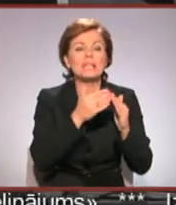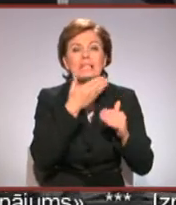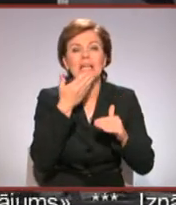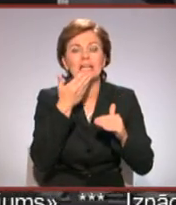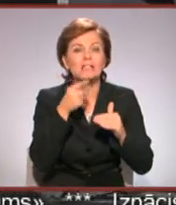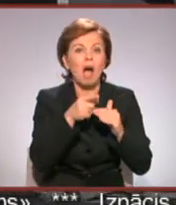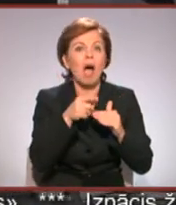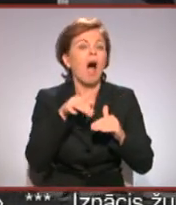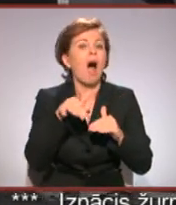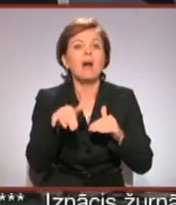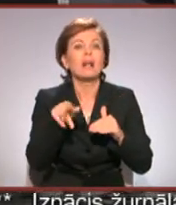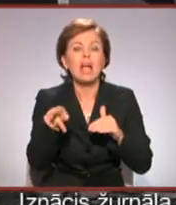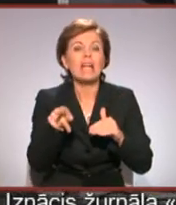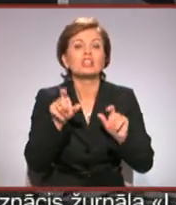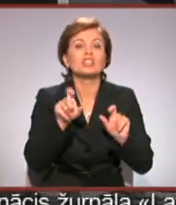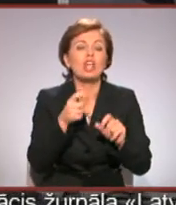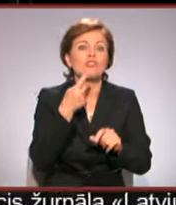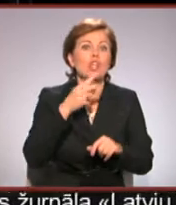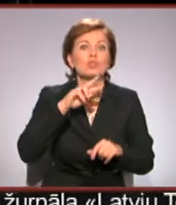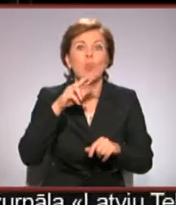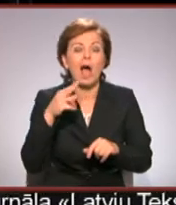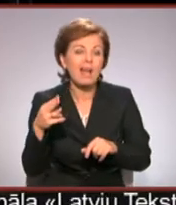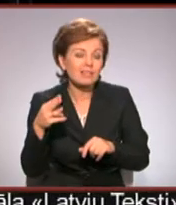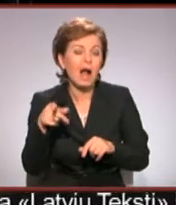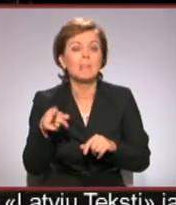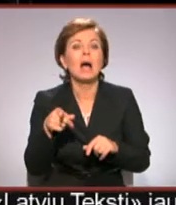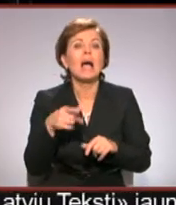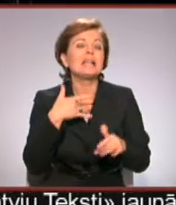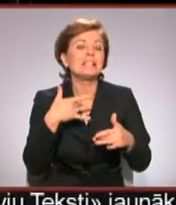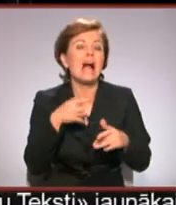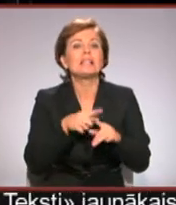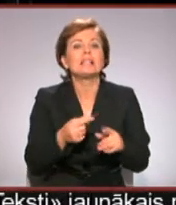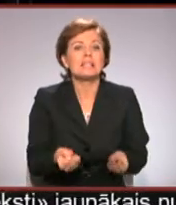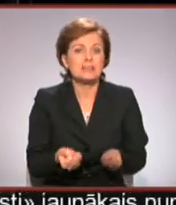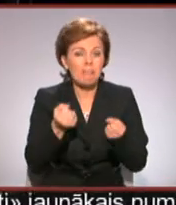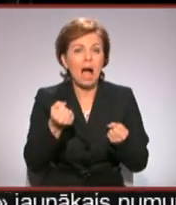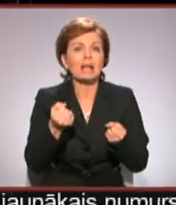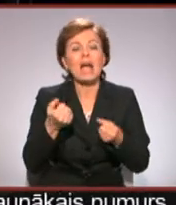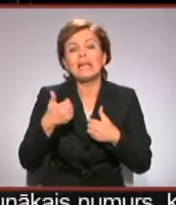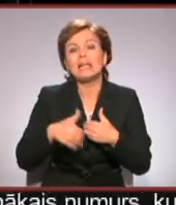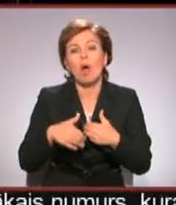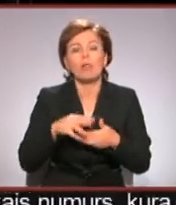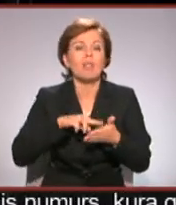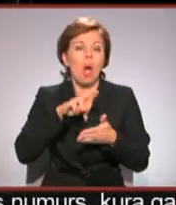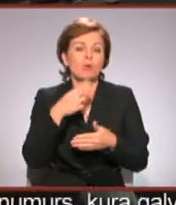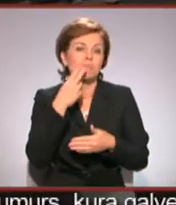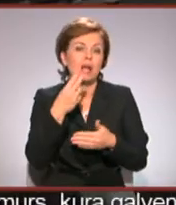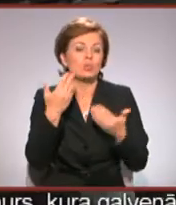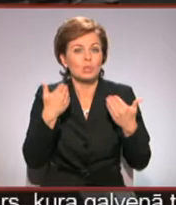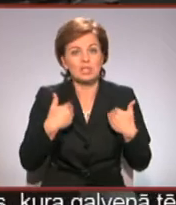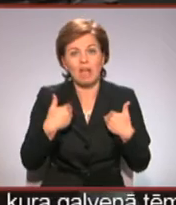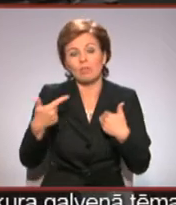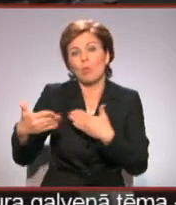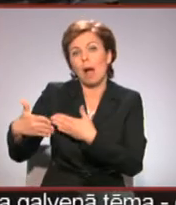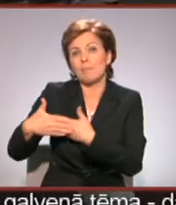visi sēž un skatās viens uz otru un paliek lēnām traki. Izrāde ir smaga, taču reizē ironiski ļaujus sevi paskatīties no malas un